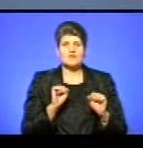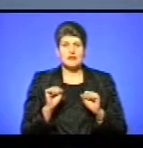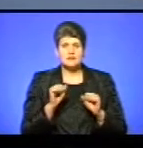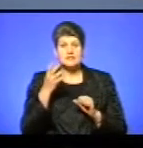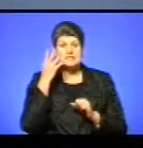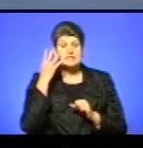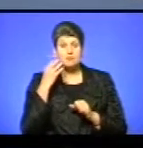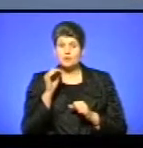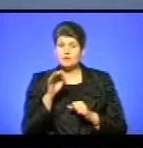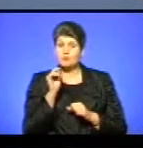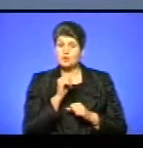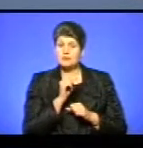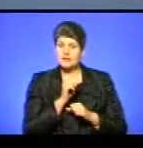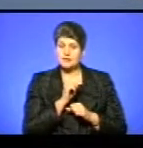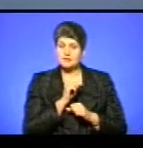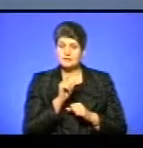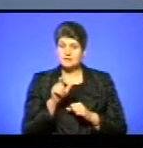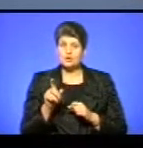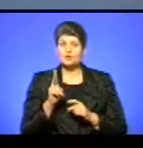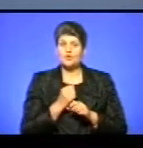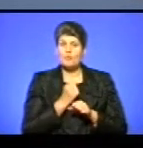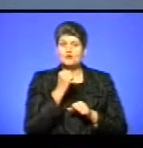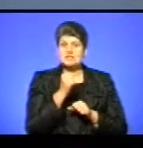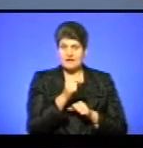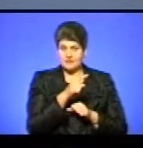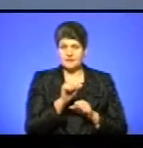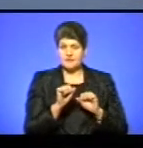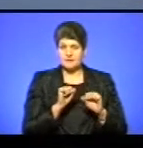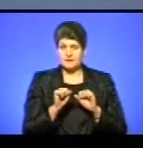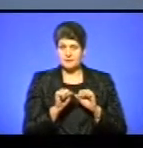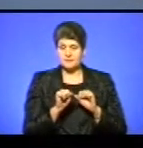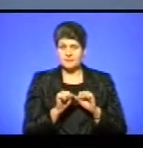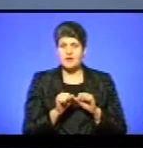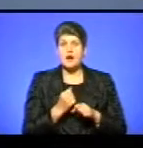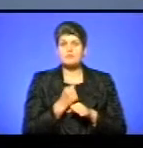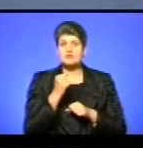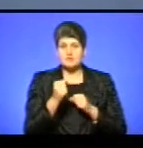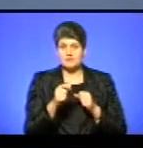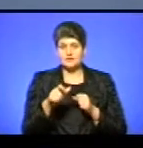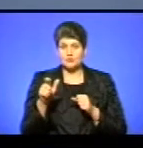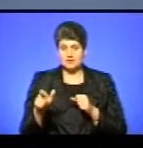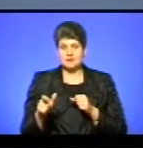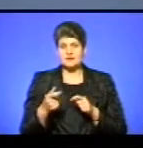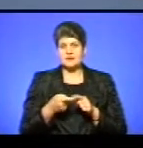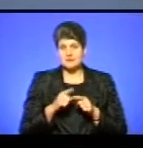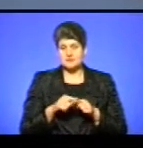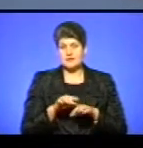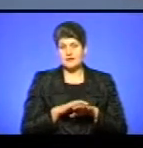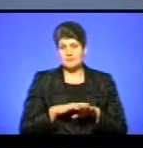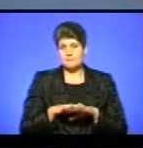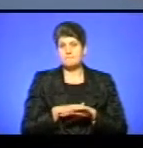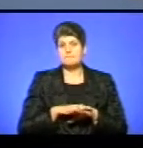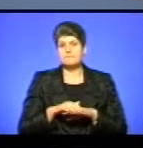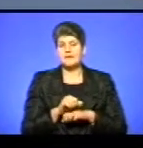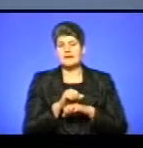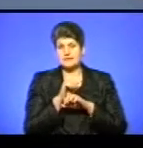вони забули про тих, хто поставив їх до цієї влади. А поставив тих людей, які зараз керують державою. жертвою це відбулося? Є Майдан. І